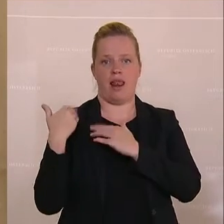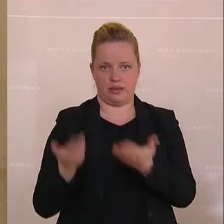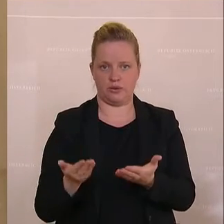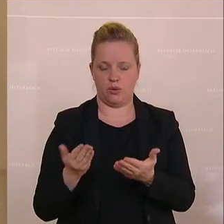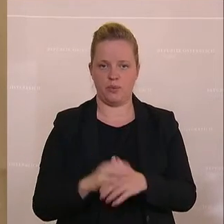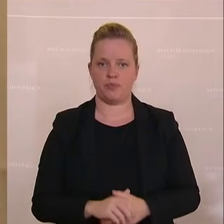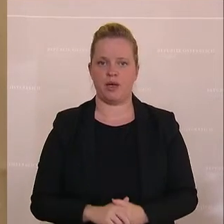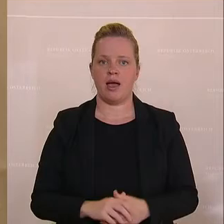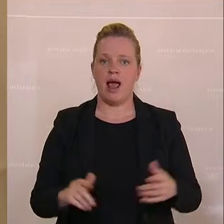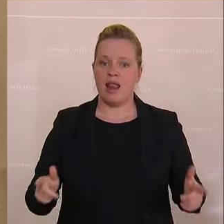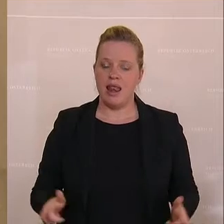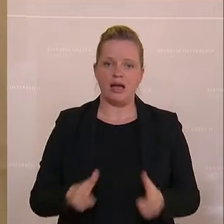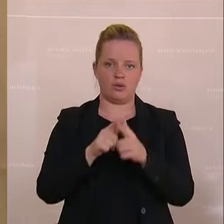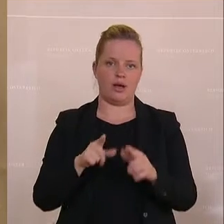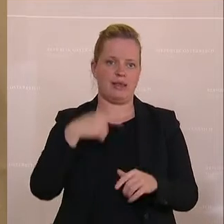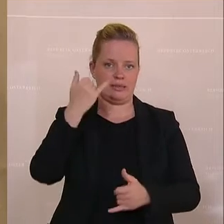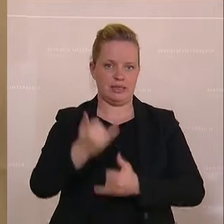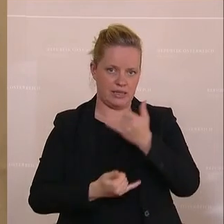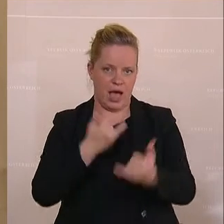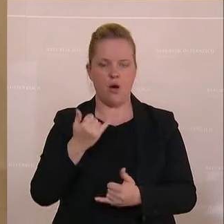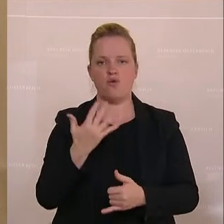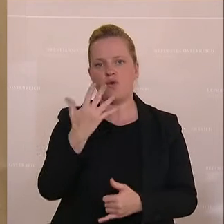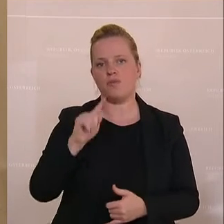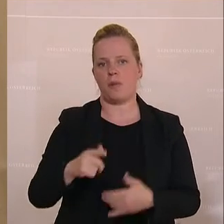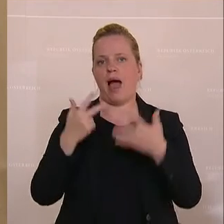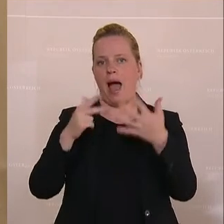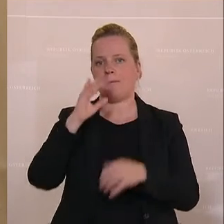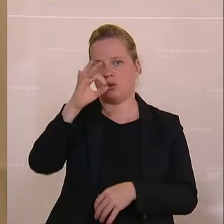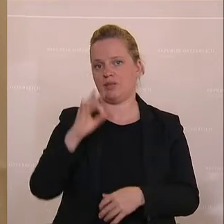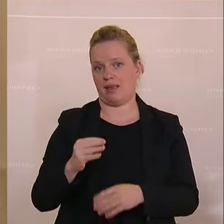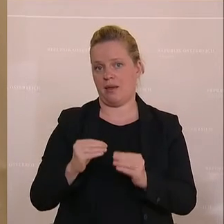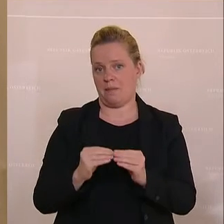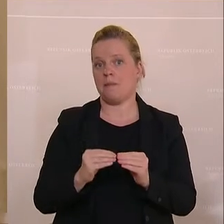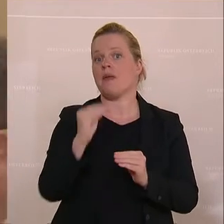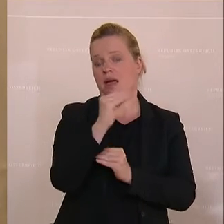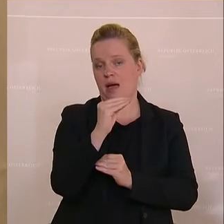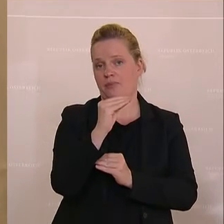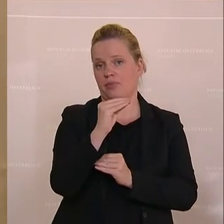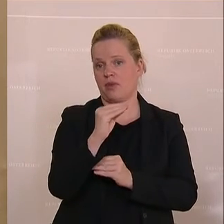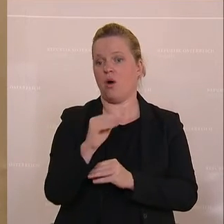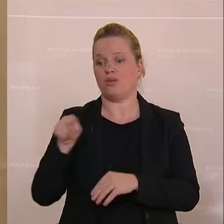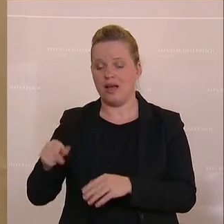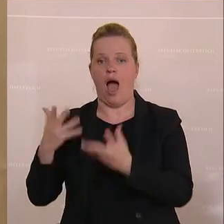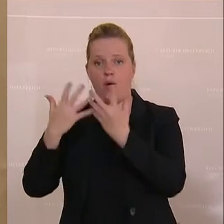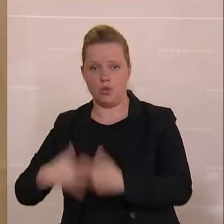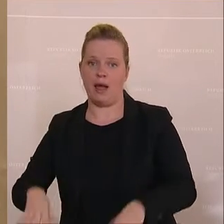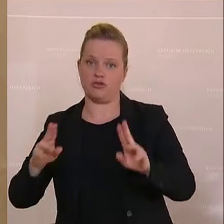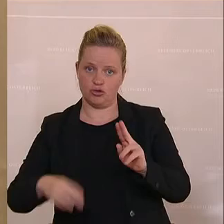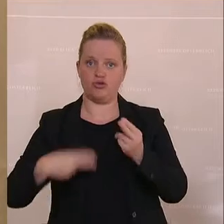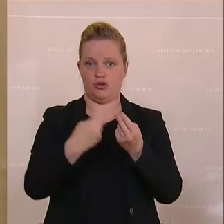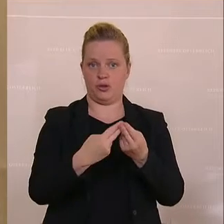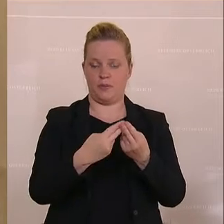somit im kommenden Jahr vorausglich um 5,8 Prozent steigen. Und, meine Damen und Herren, für das